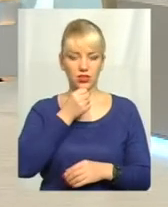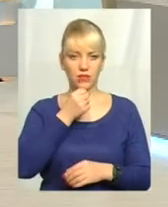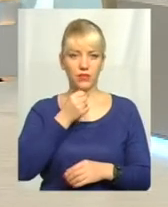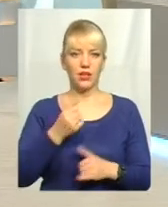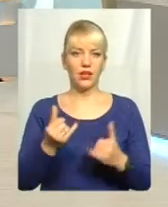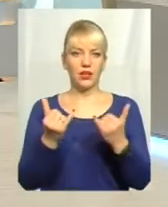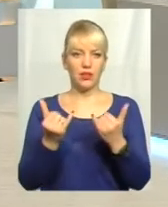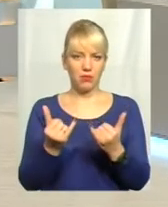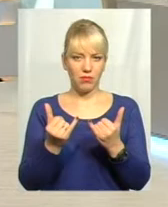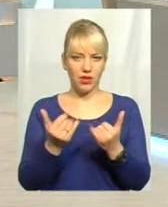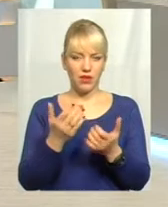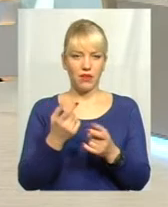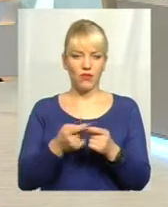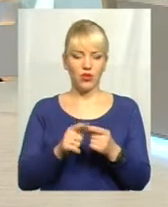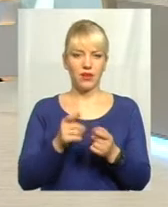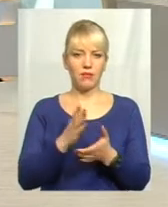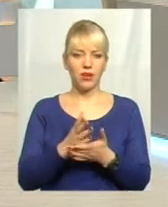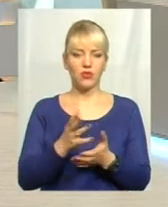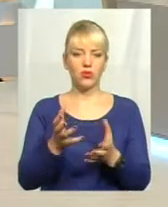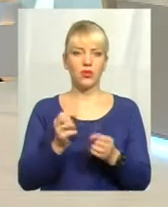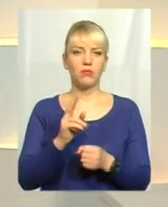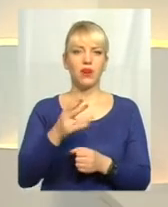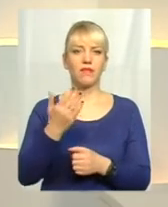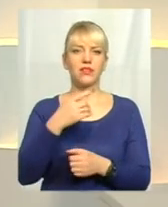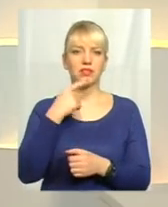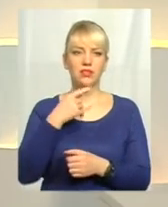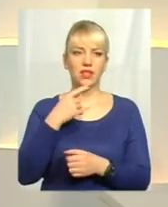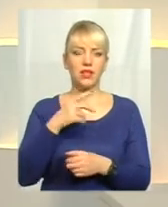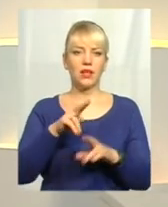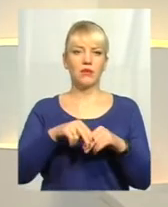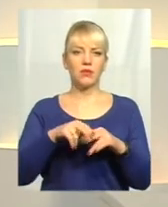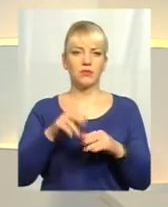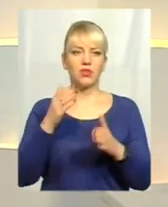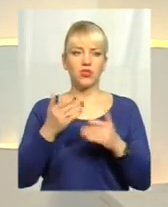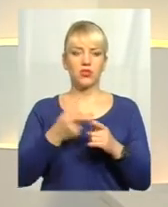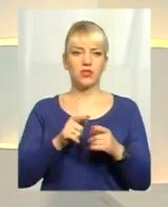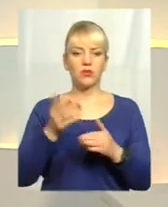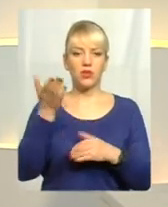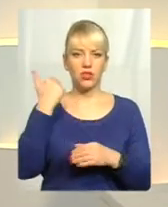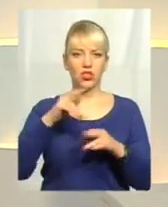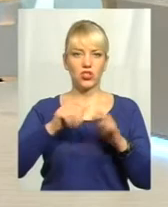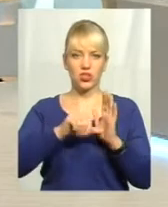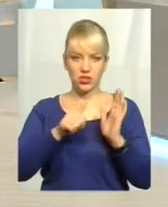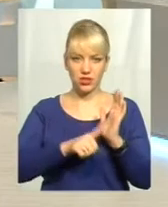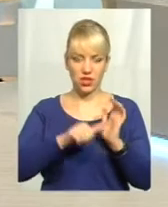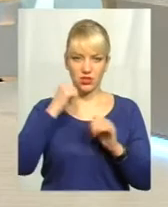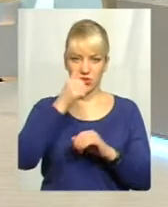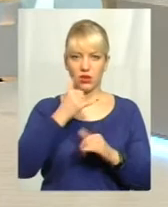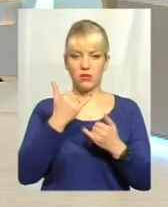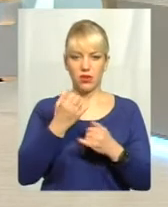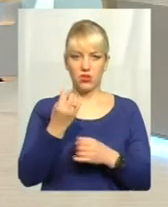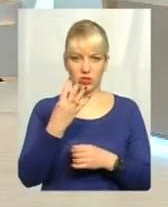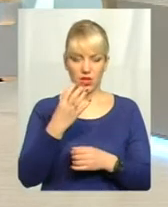тепер вони мають отримувати, так, як ви зауважили, паспорти, якщо раніше це було 16 років, тепер вже і 14, айді